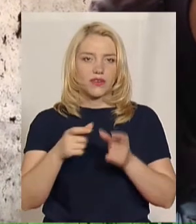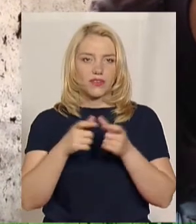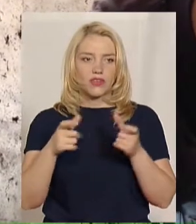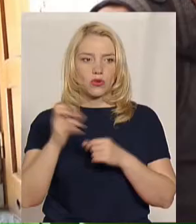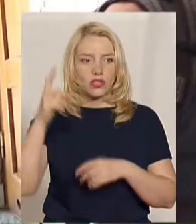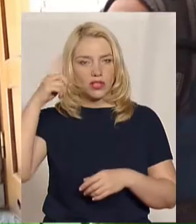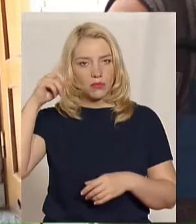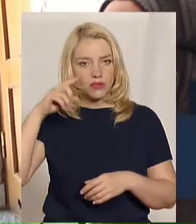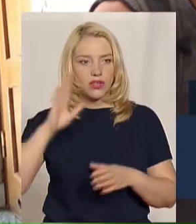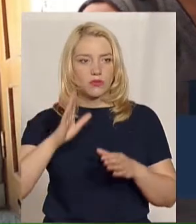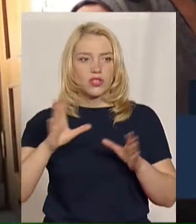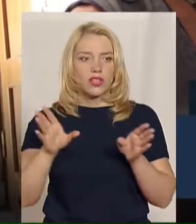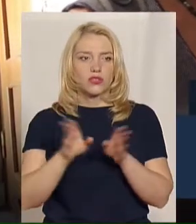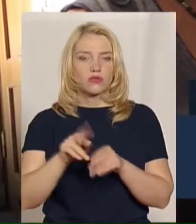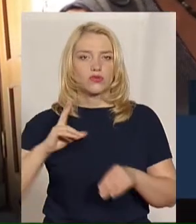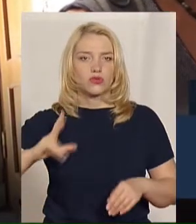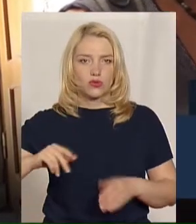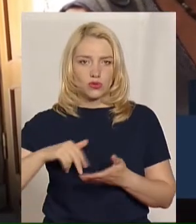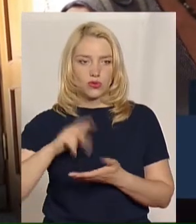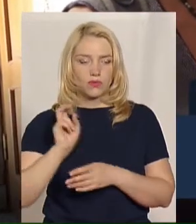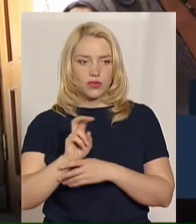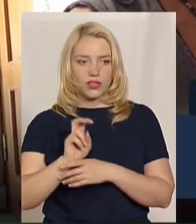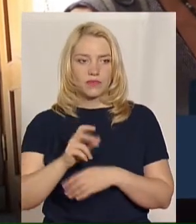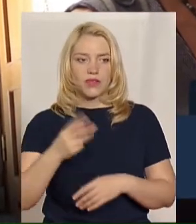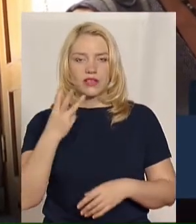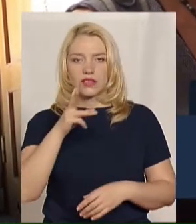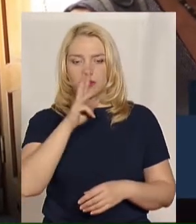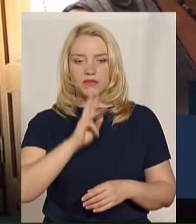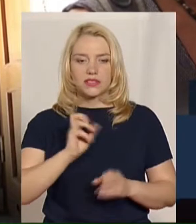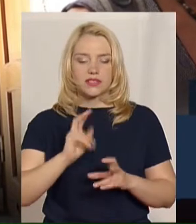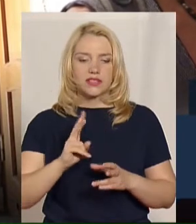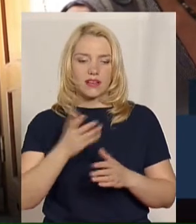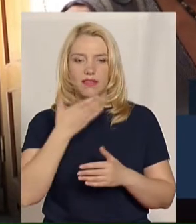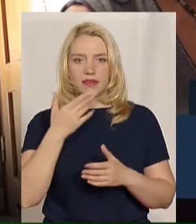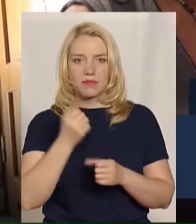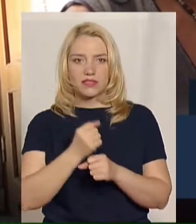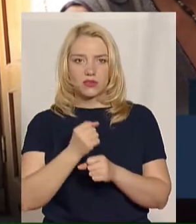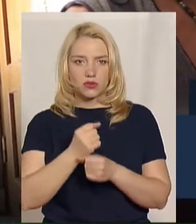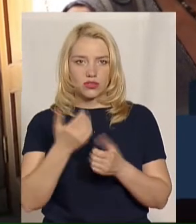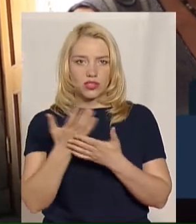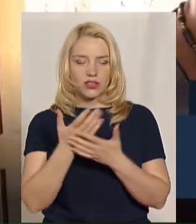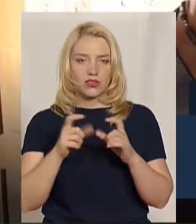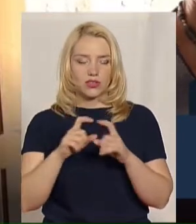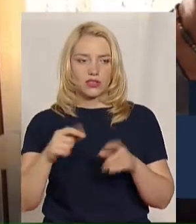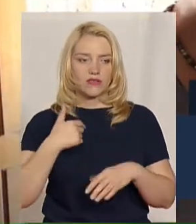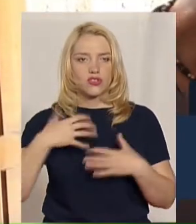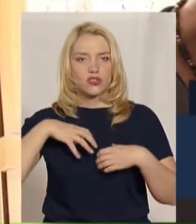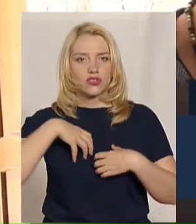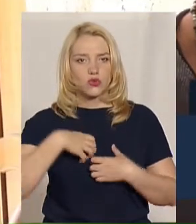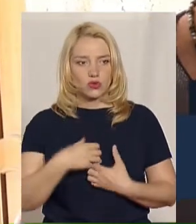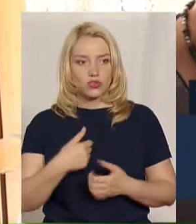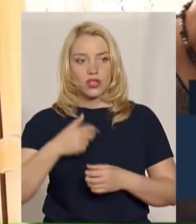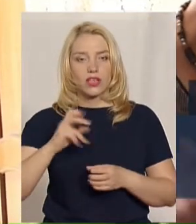піде з донькою. Три місяці кінотеатри не працюють, ми вже дуже заскучали. Я навіть